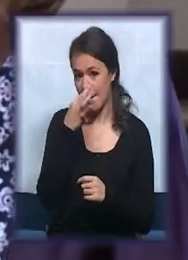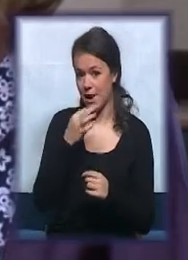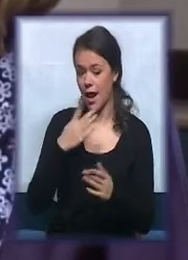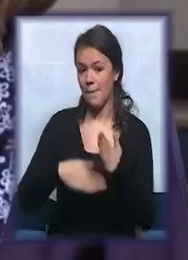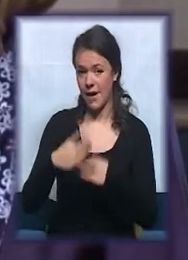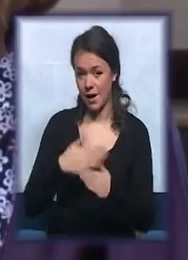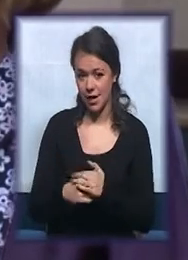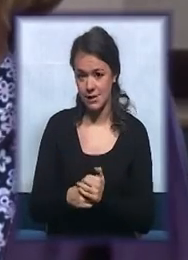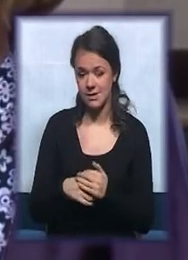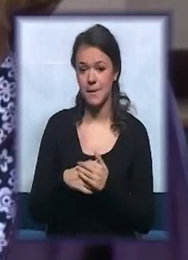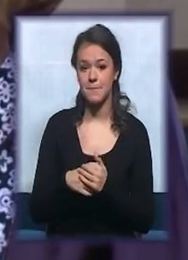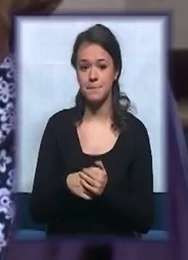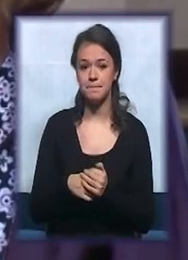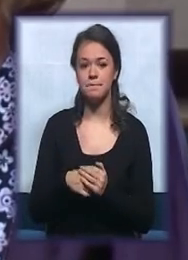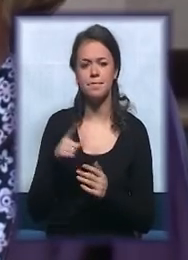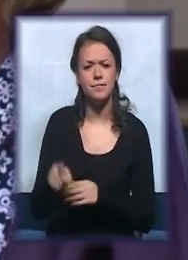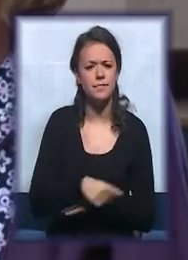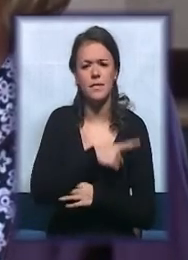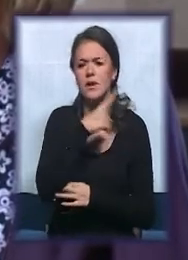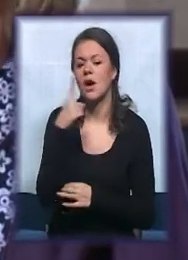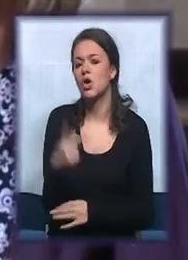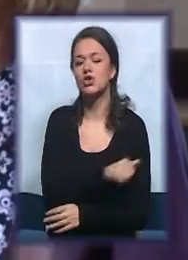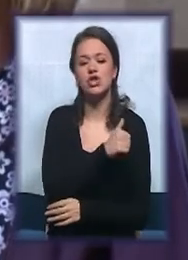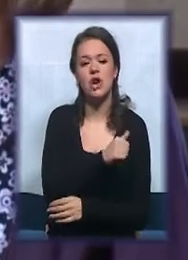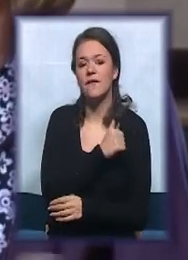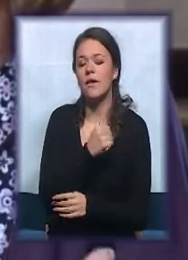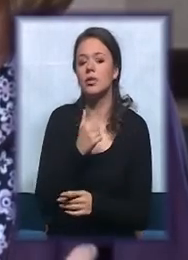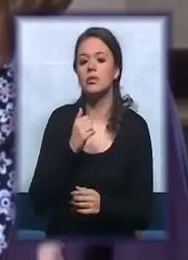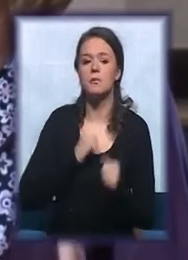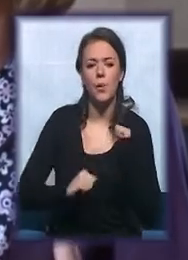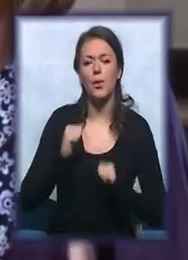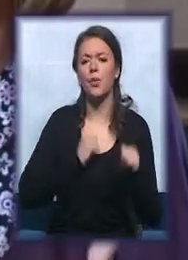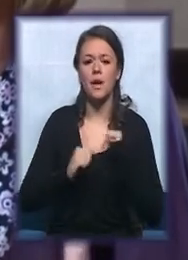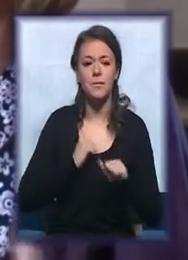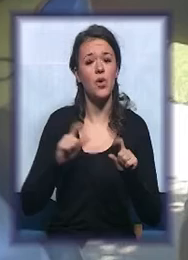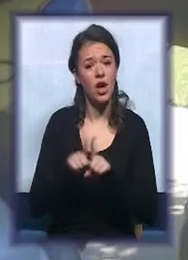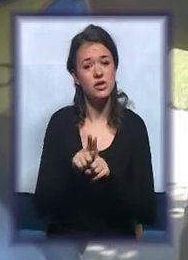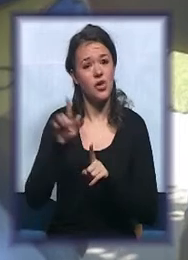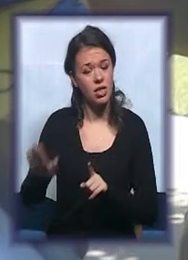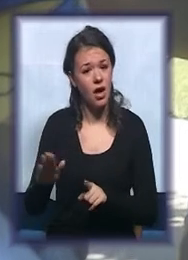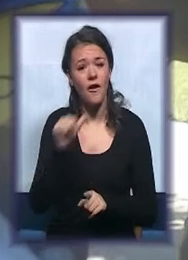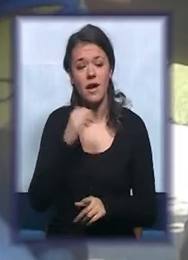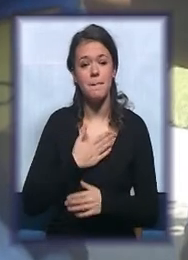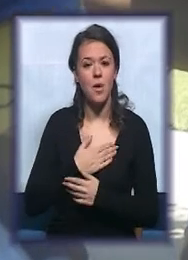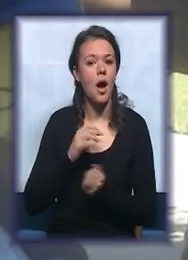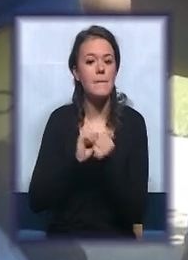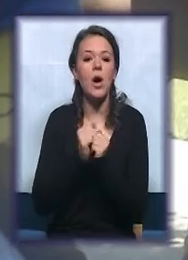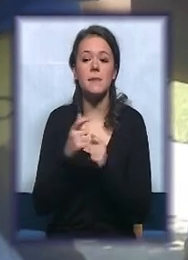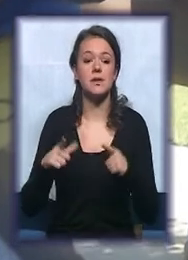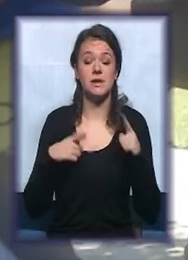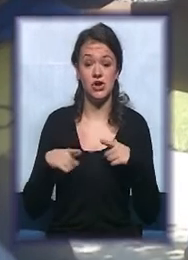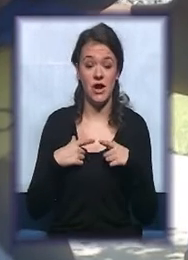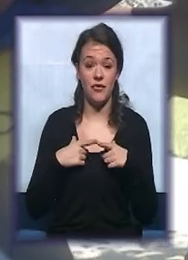ceo njegov život samo muke, muke, muke i njegove i moje. Borba za životom. Jer za takvu decu